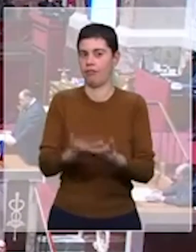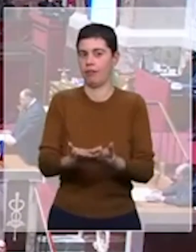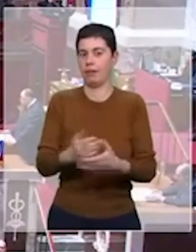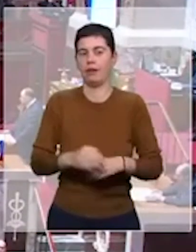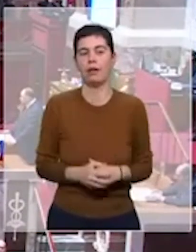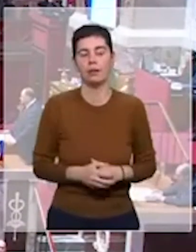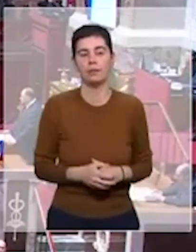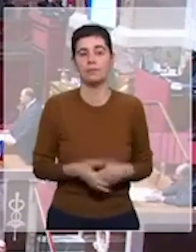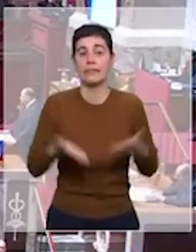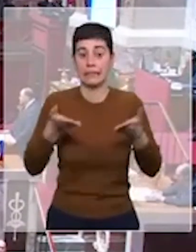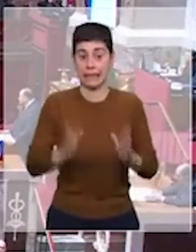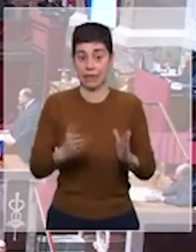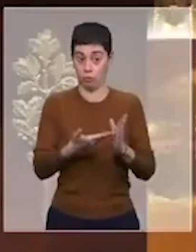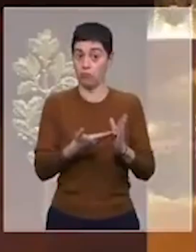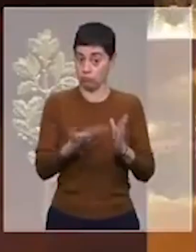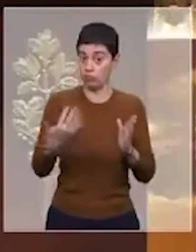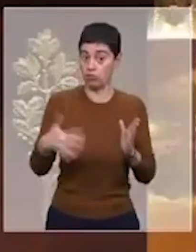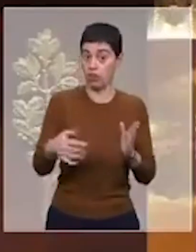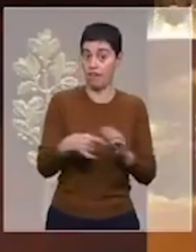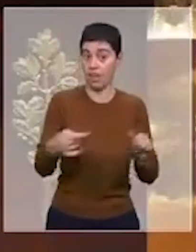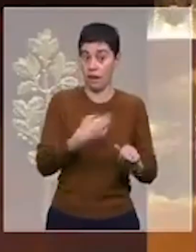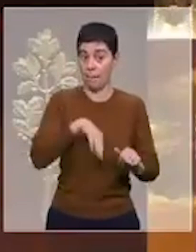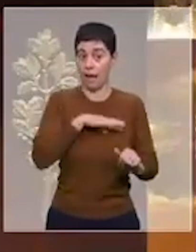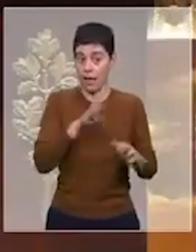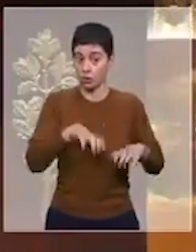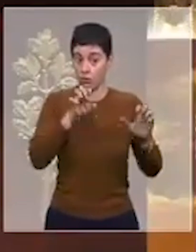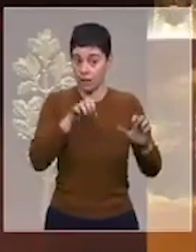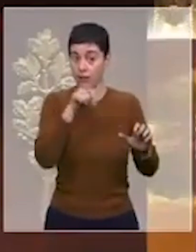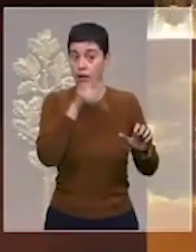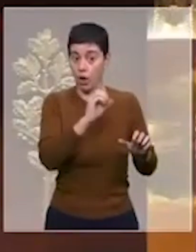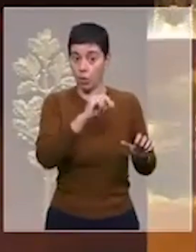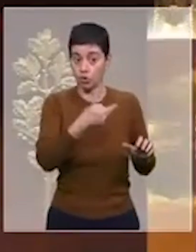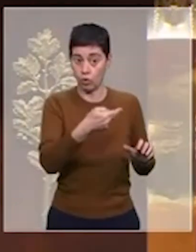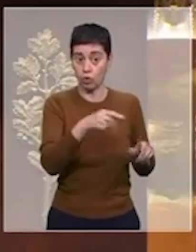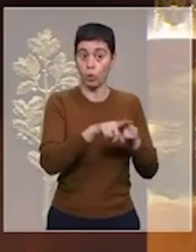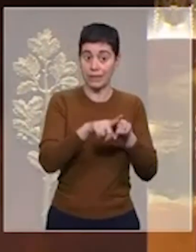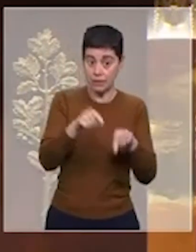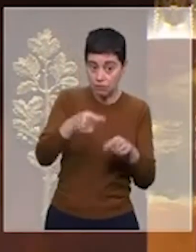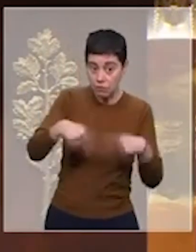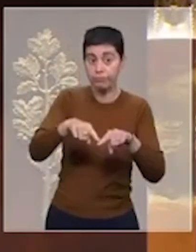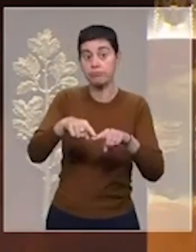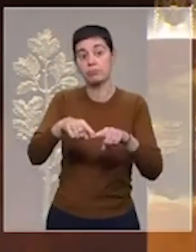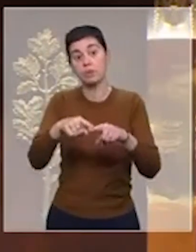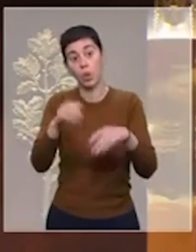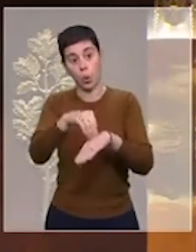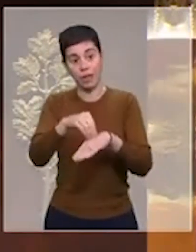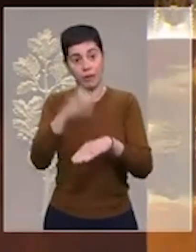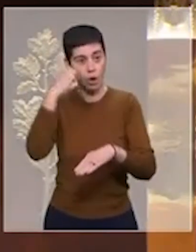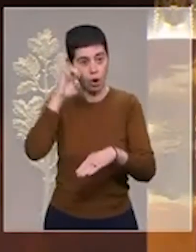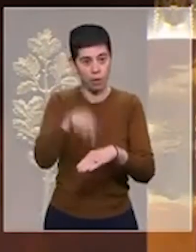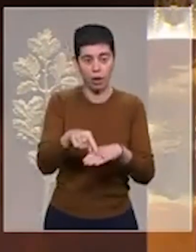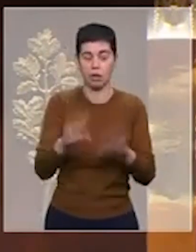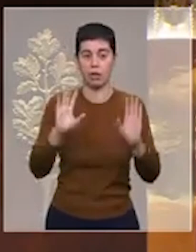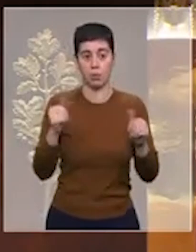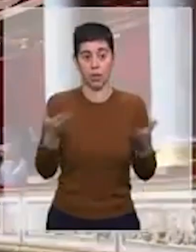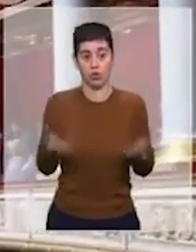décisions identiques avaient été prises par les assemblées parlementaires de l'OTAN et du Conseil de l'Europe. Par conséquent, à cette haute